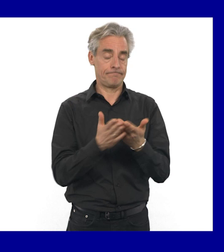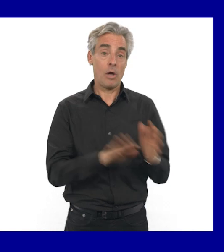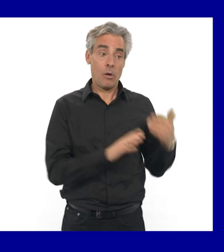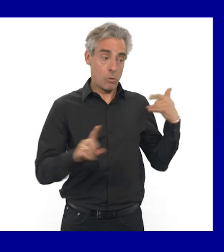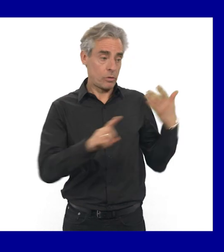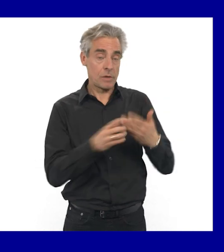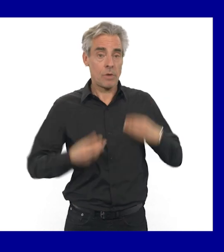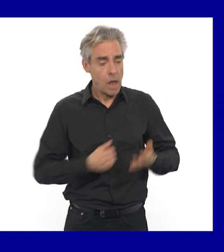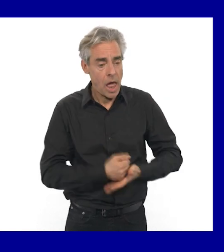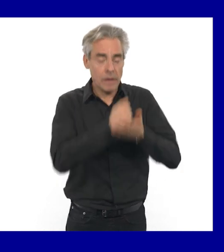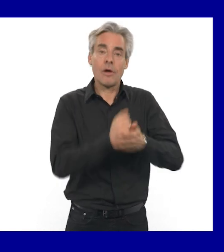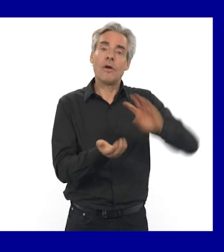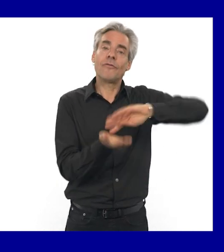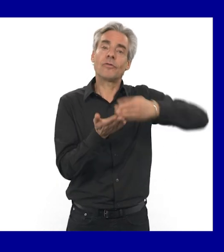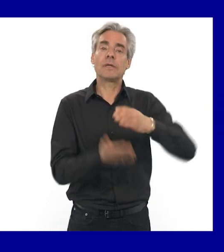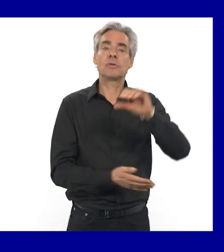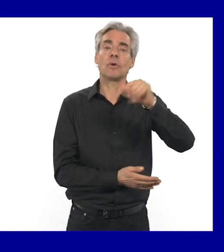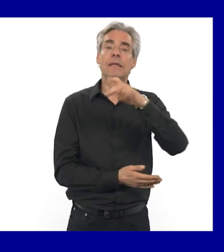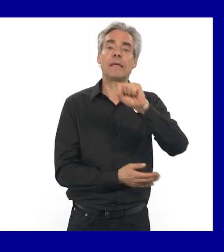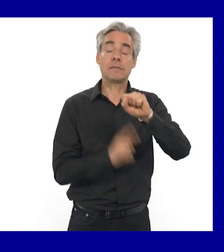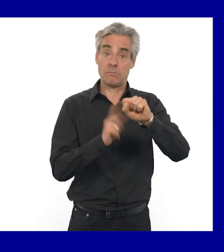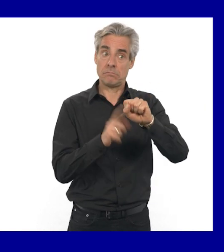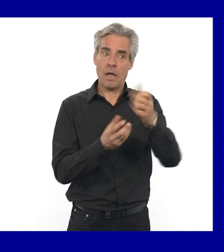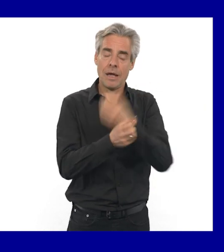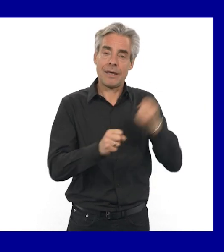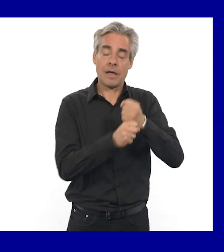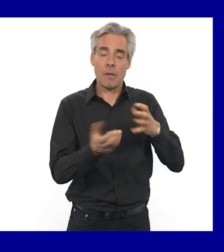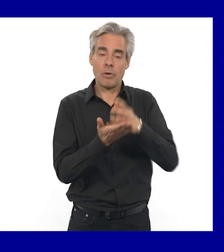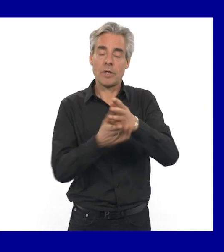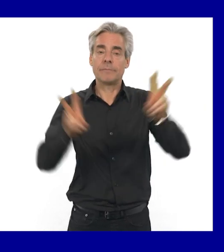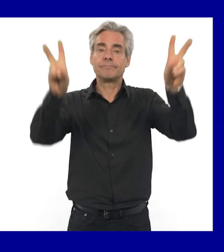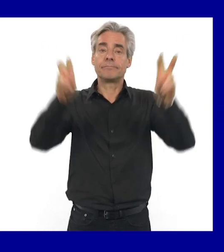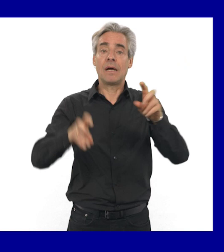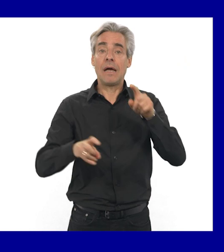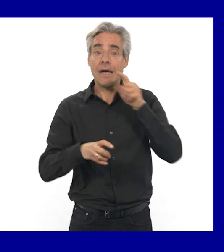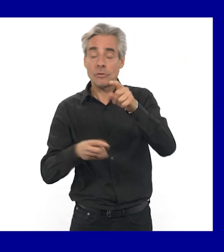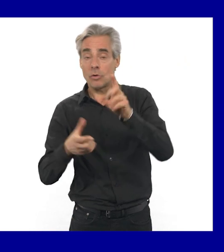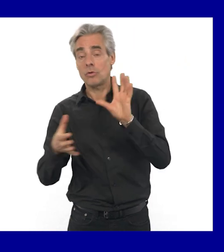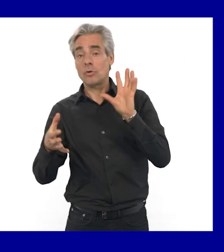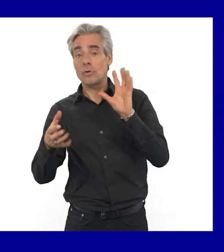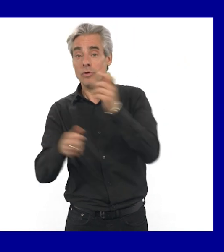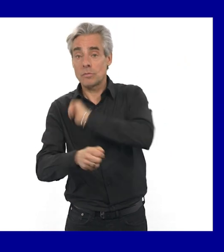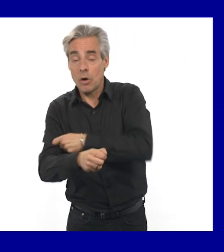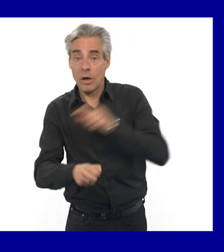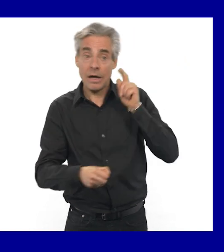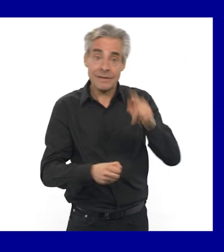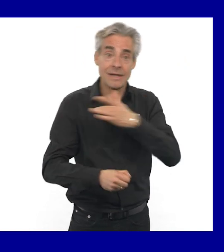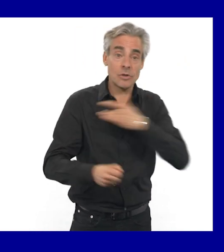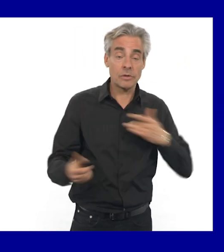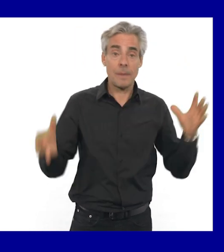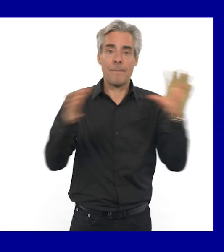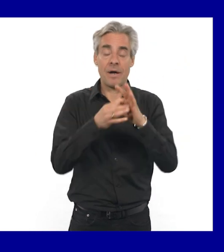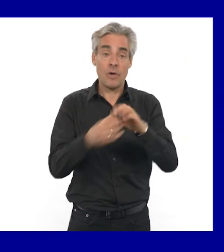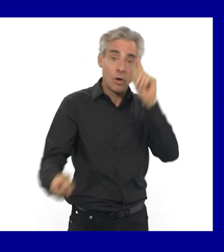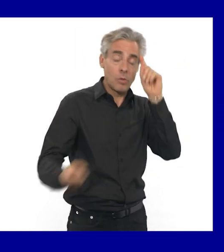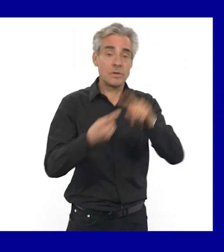apporter mon plein soutien à la Fondation Anaïs qui a lancé le projet « À ton sport, à ta santé », dont l